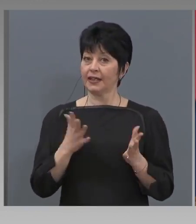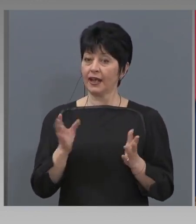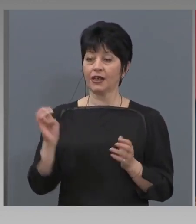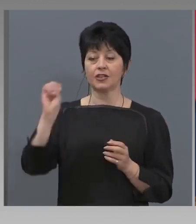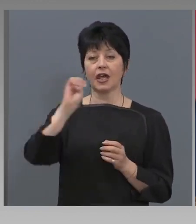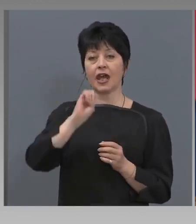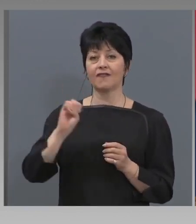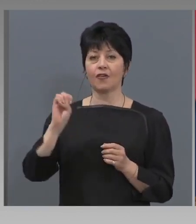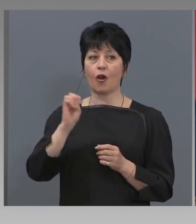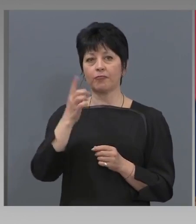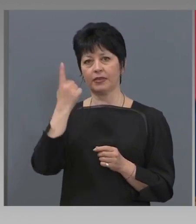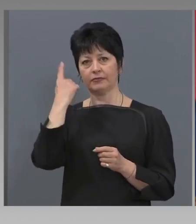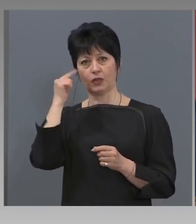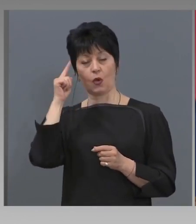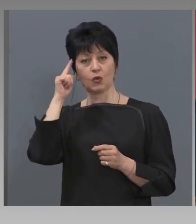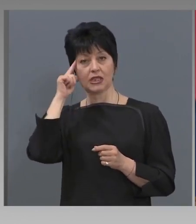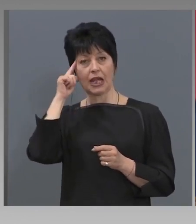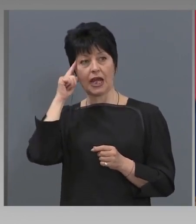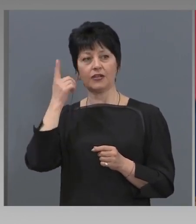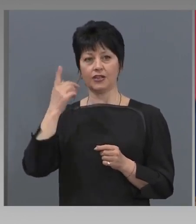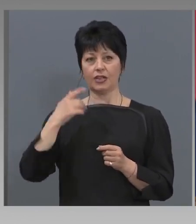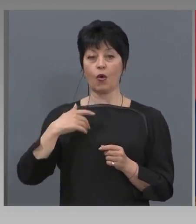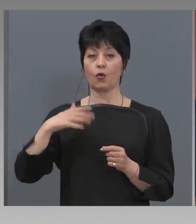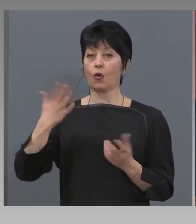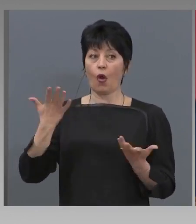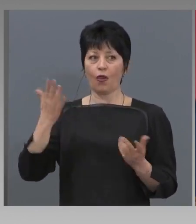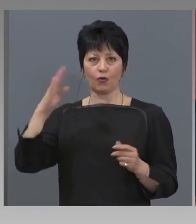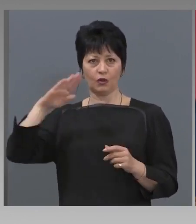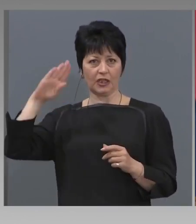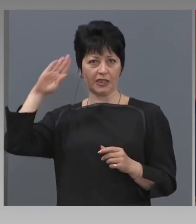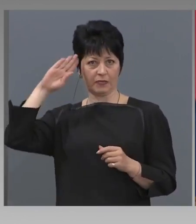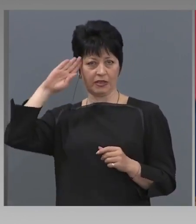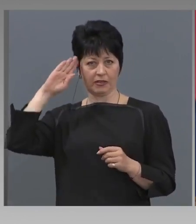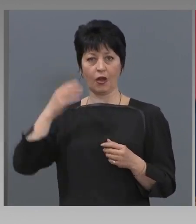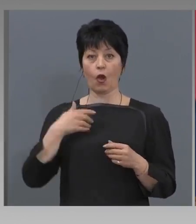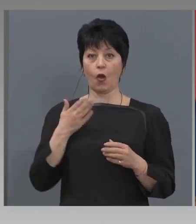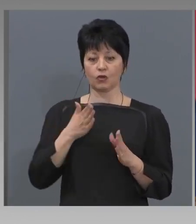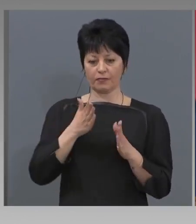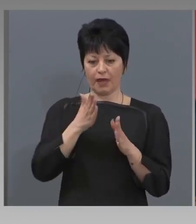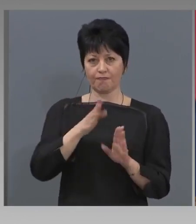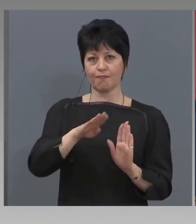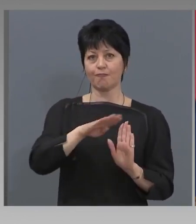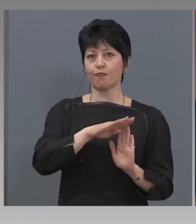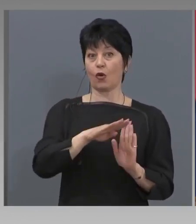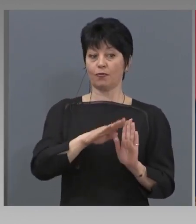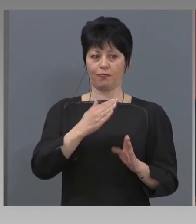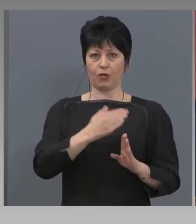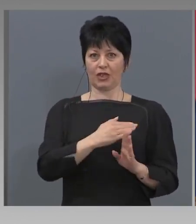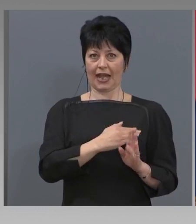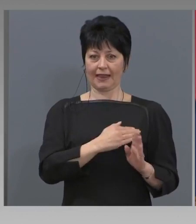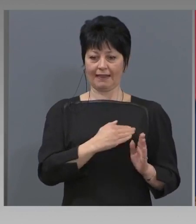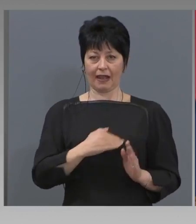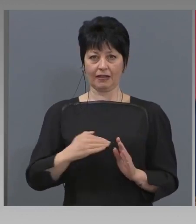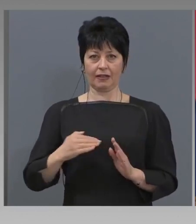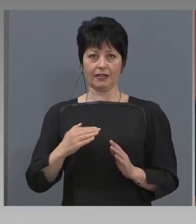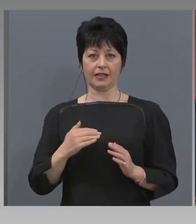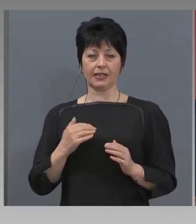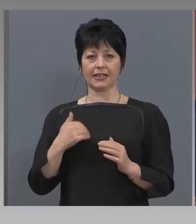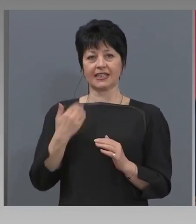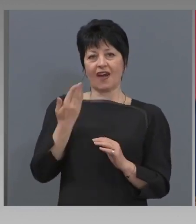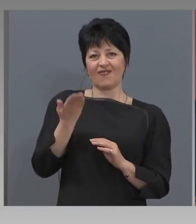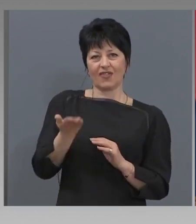прекрасно знае колко дисциплинирани, колко подредени сме, с най-нисък външен дъл, така, че